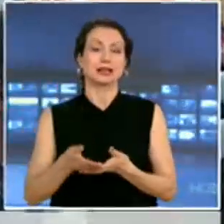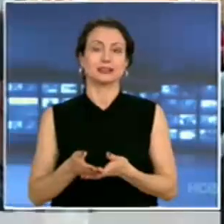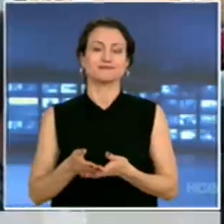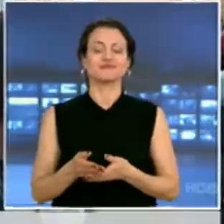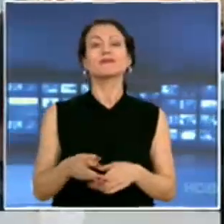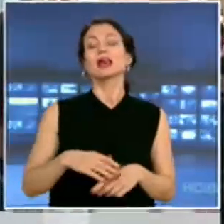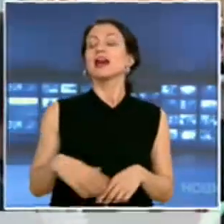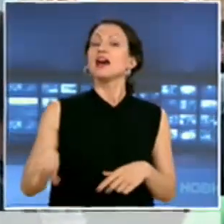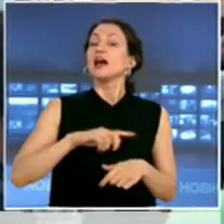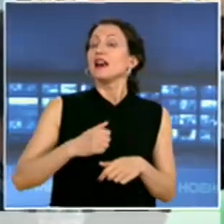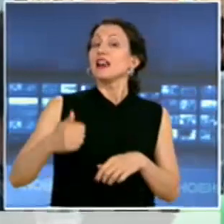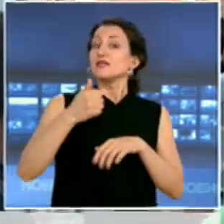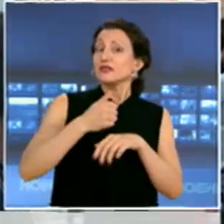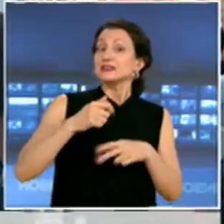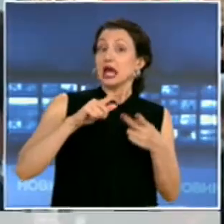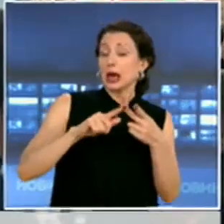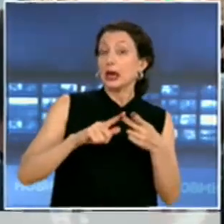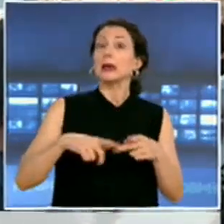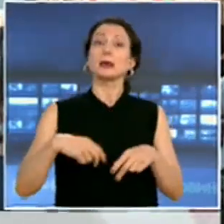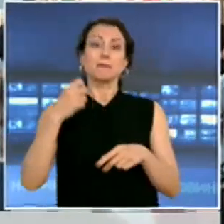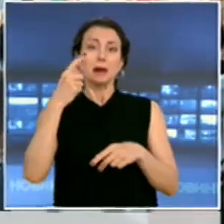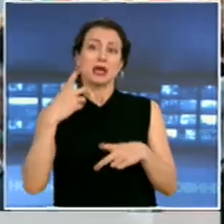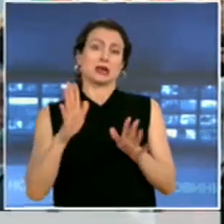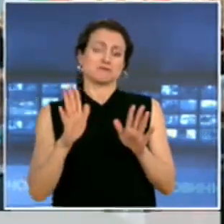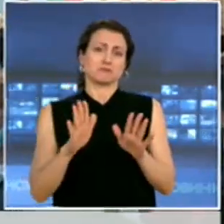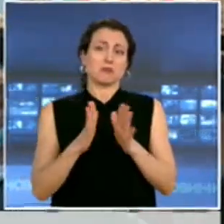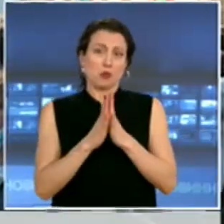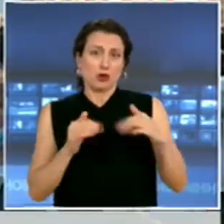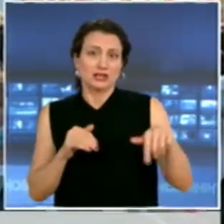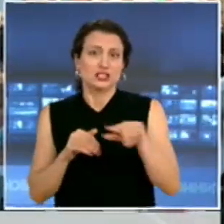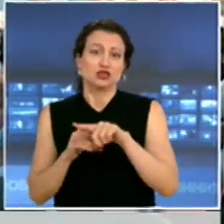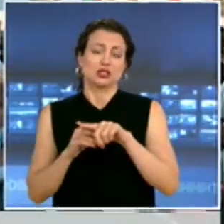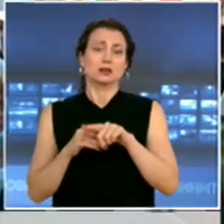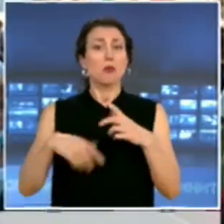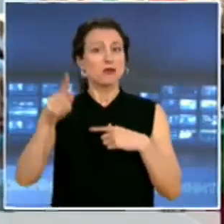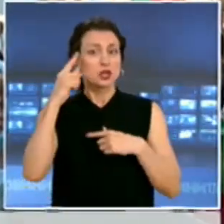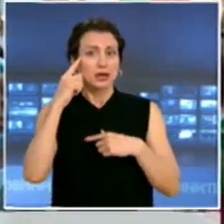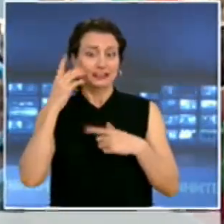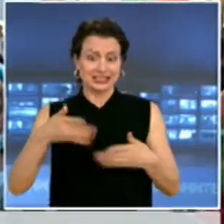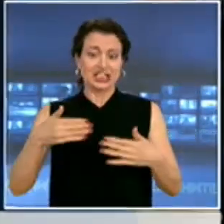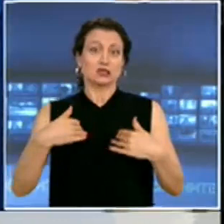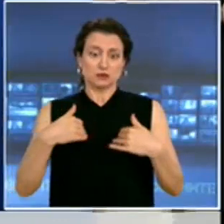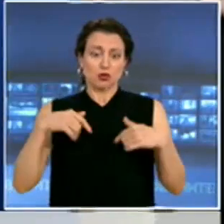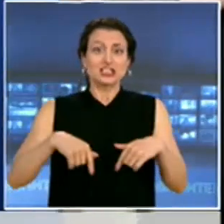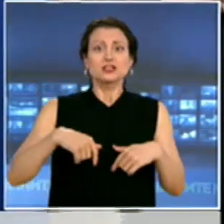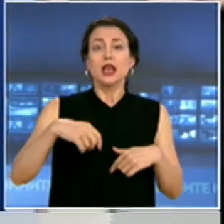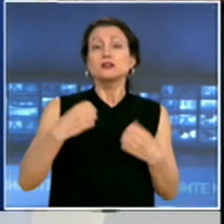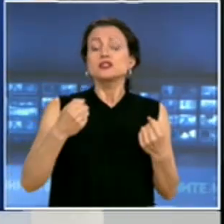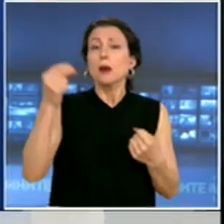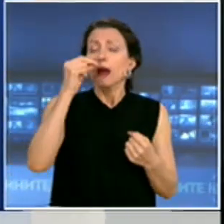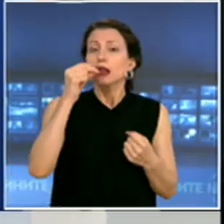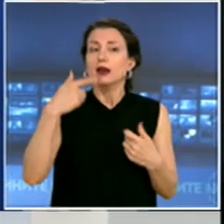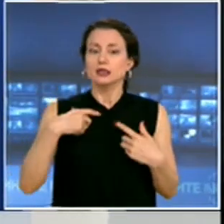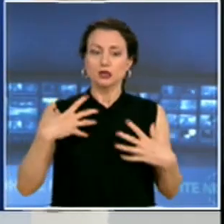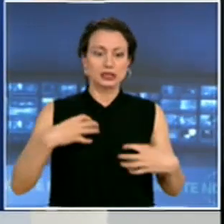повече мъдрост, особено полициците. Живе на страна, където бурните емоции се разпалват лесно. За мен няма нищо по-болно от